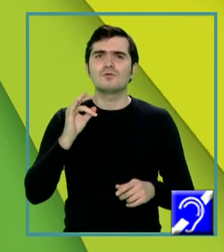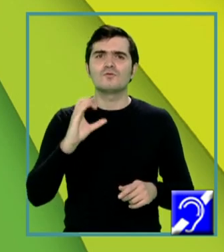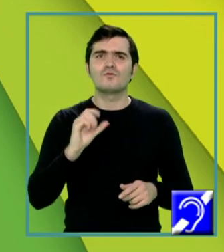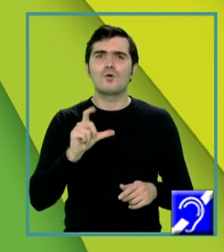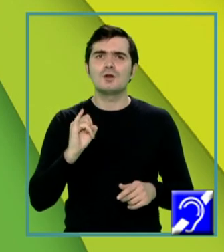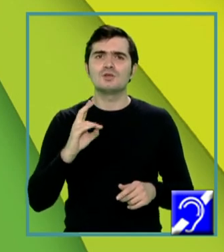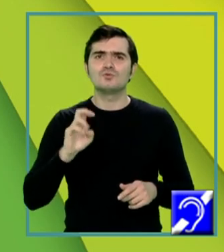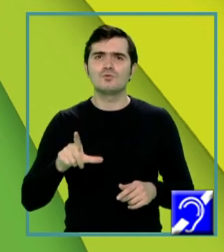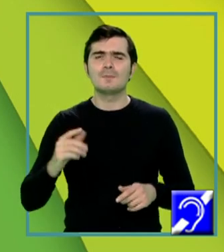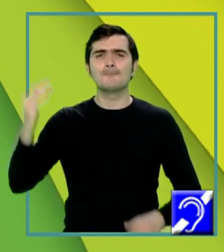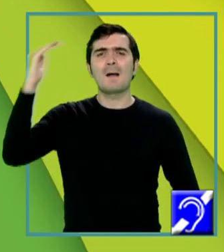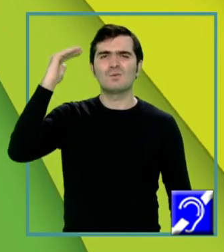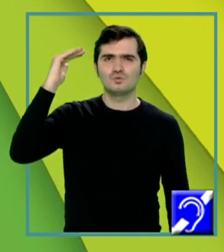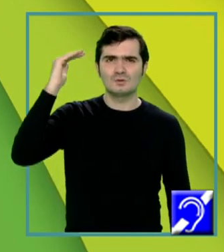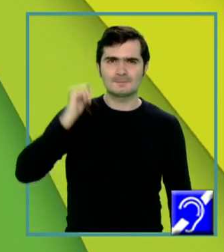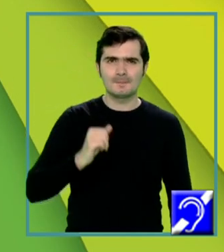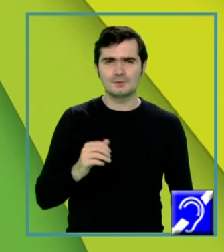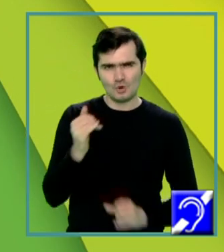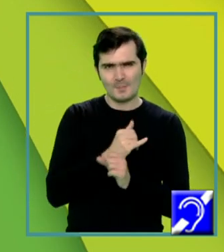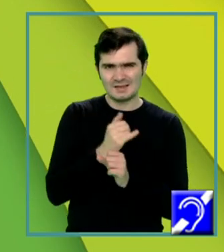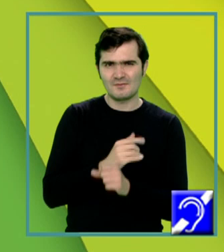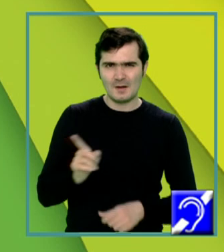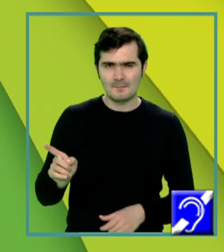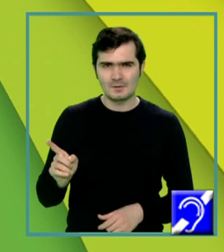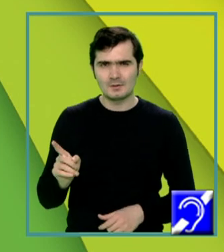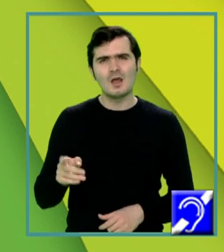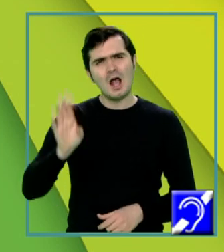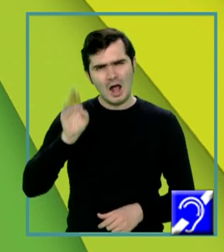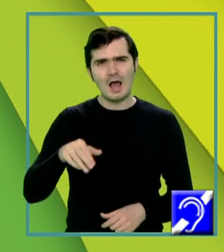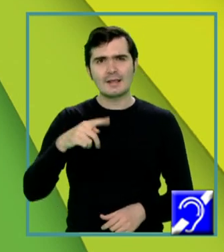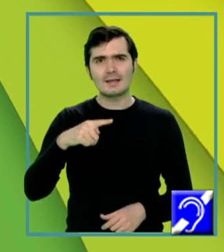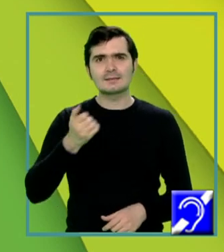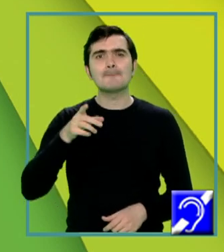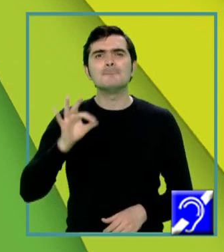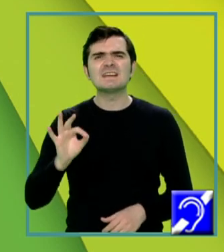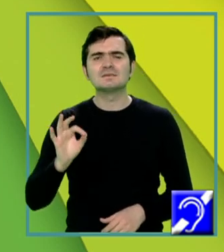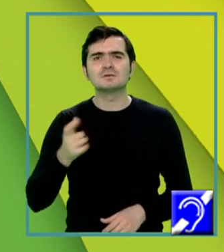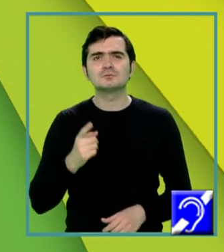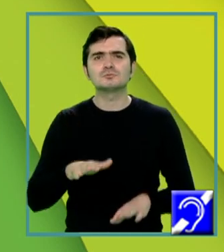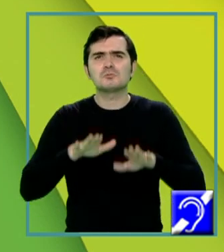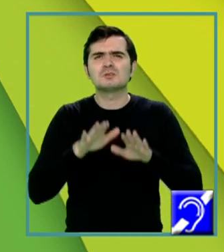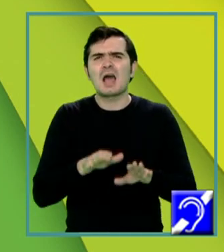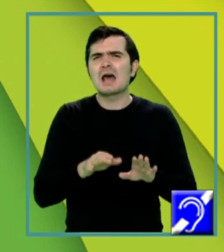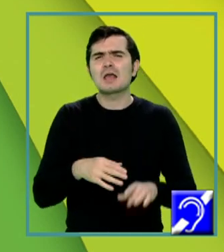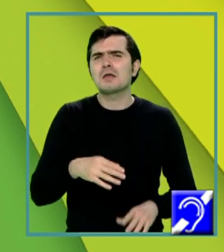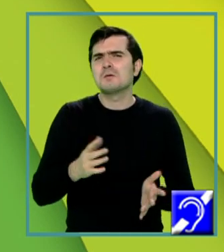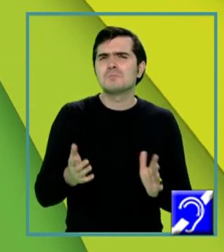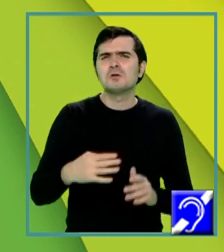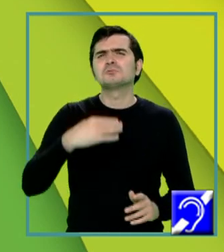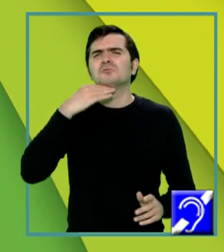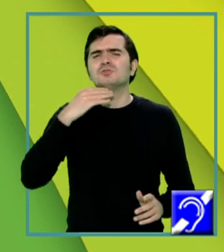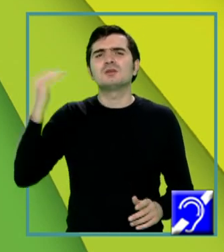sau de graf. Acesta, observăm, conține în el gametul într-o stare suficient de